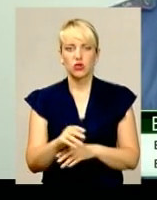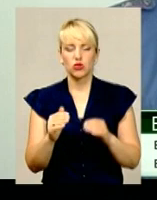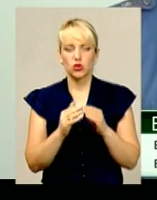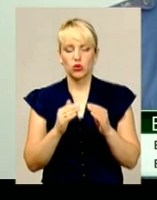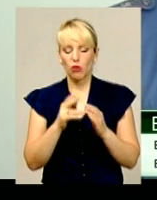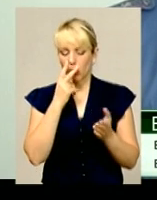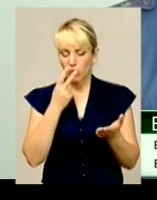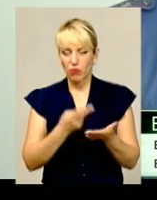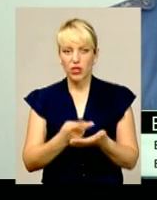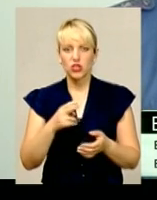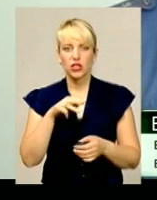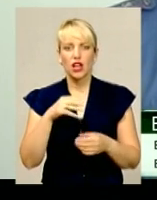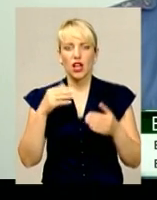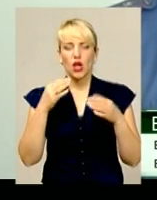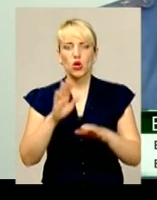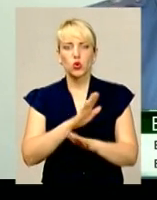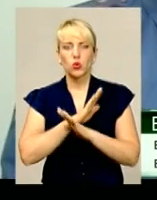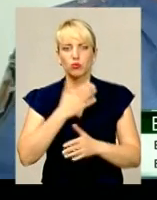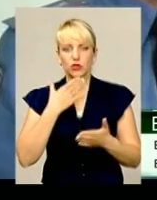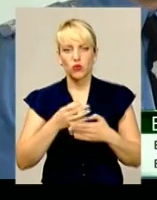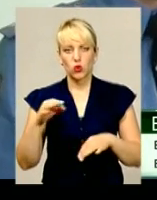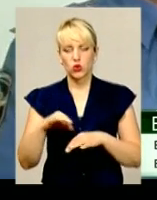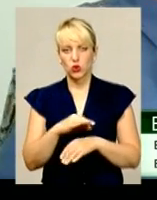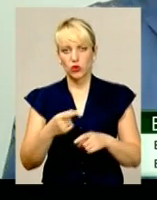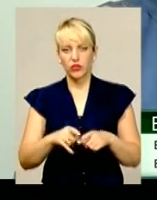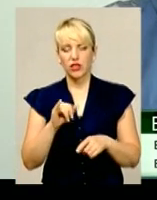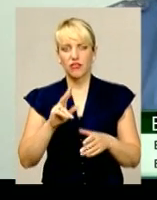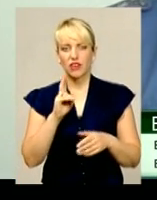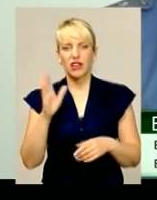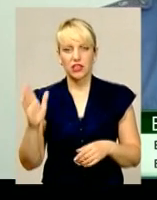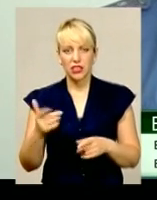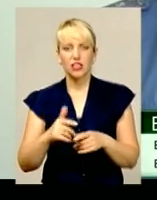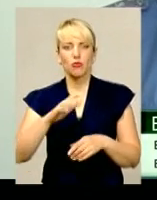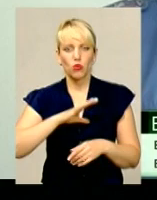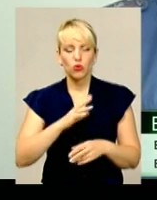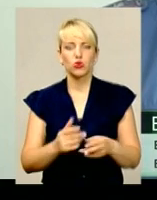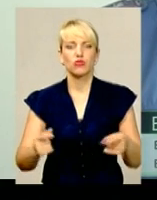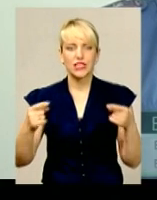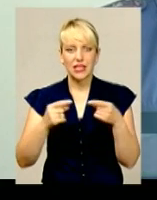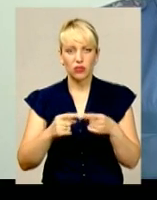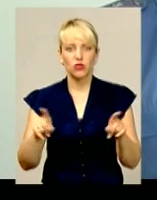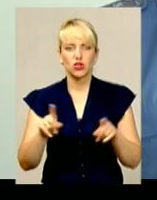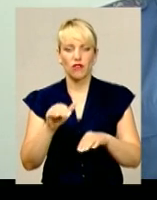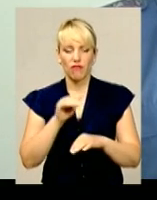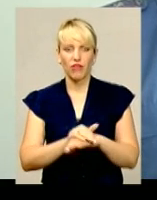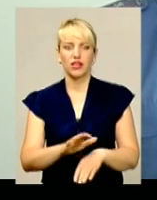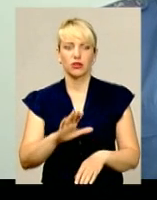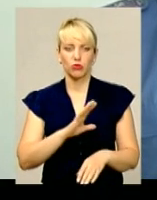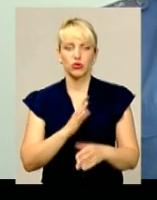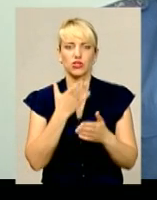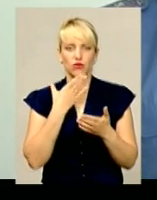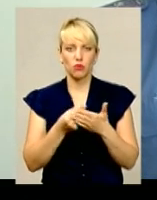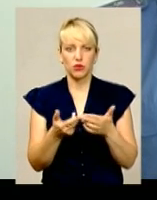застала труп свого чоловіка у квартирі. Визвлене місце пригоди було встановлено, дійсно, що цей факт знайшов свій